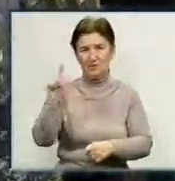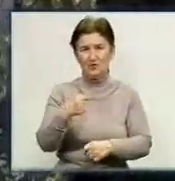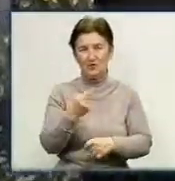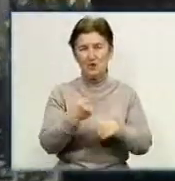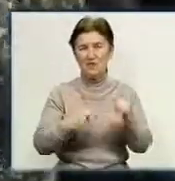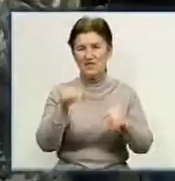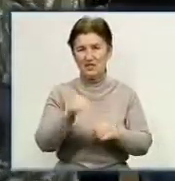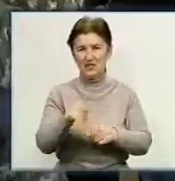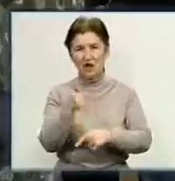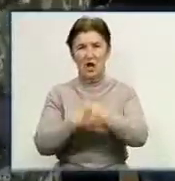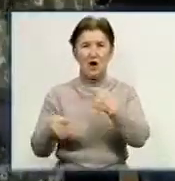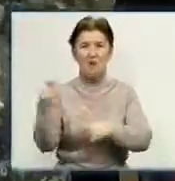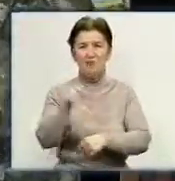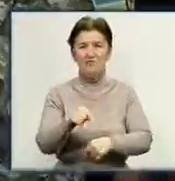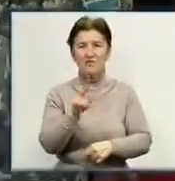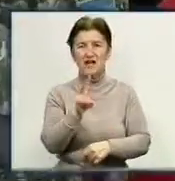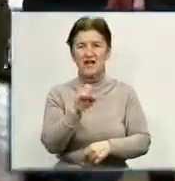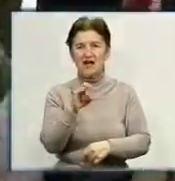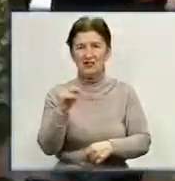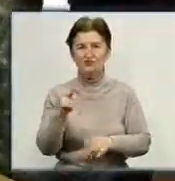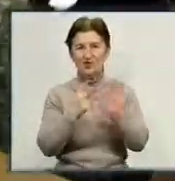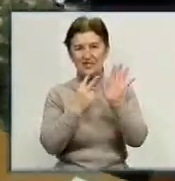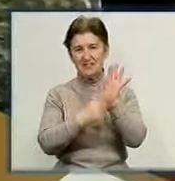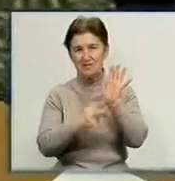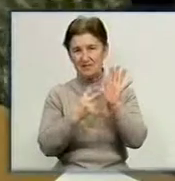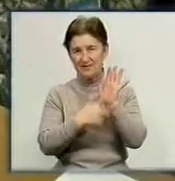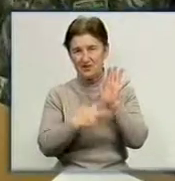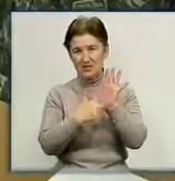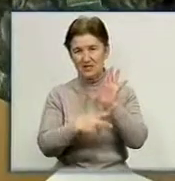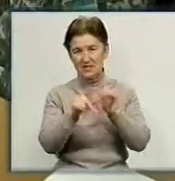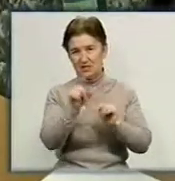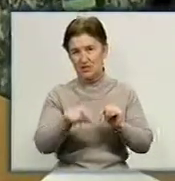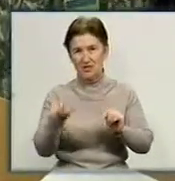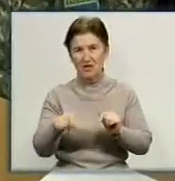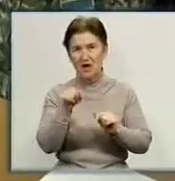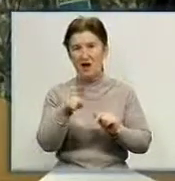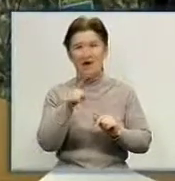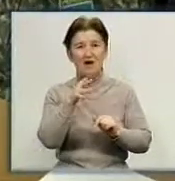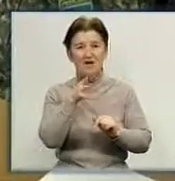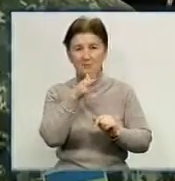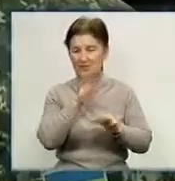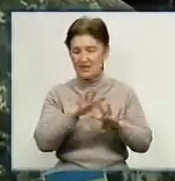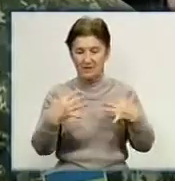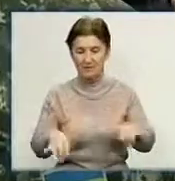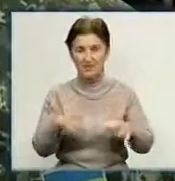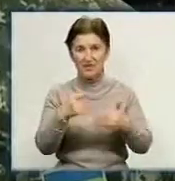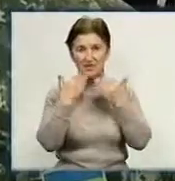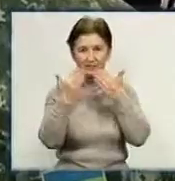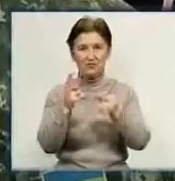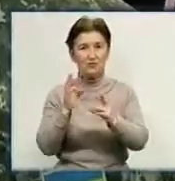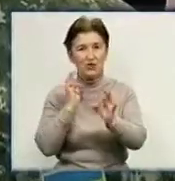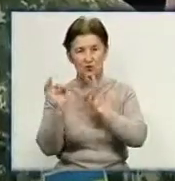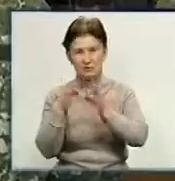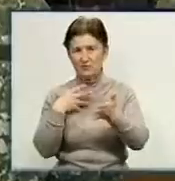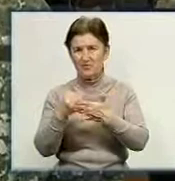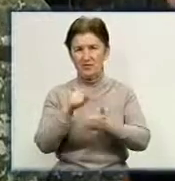додому повернувся Володимир Кедрич та ще 80 воїків. Пан Володимир вирішив не втрачати нагоди і звернувся до консультантів зі своїм